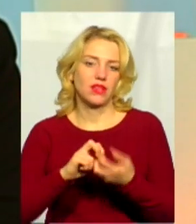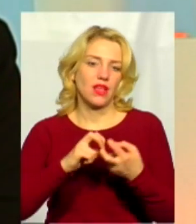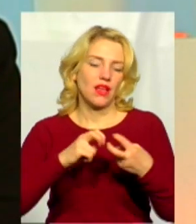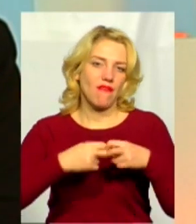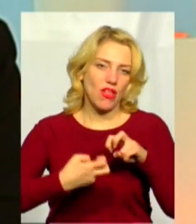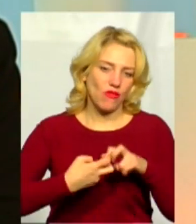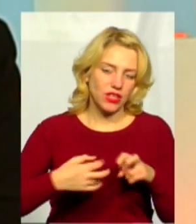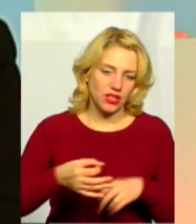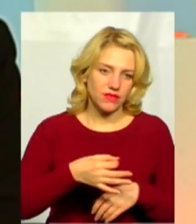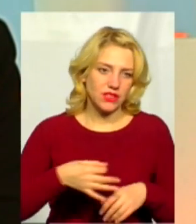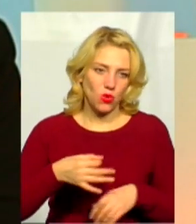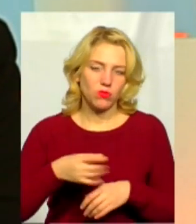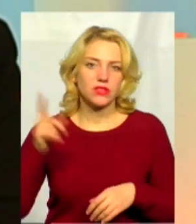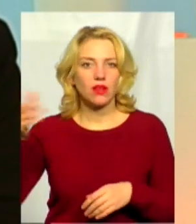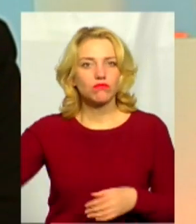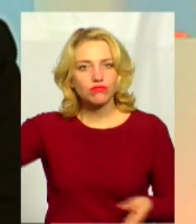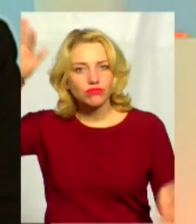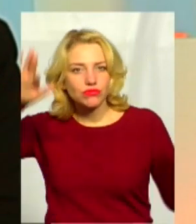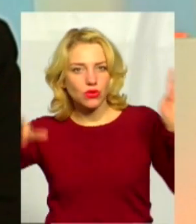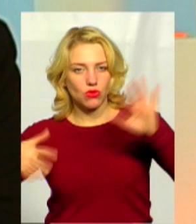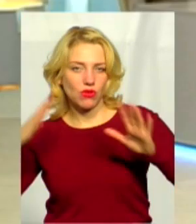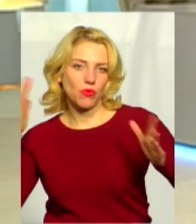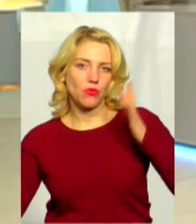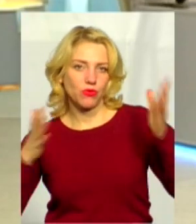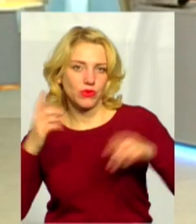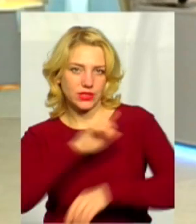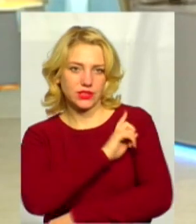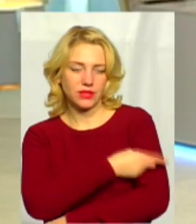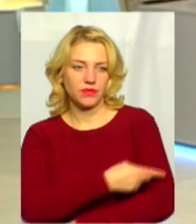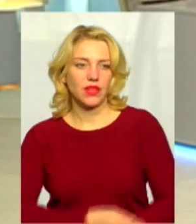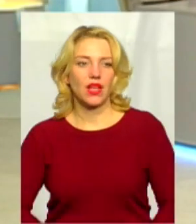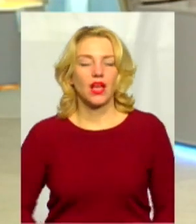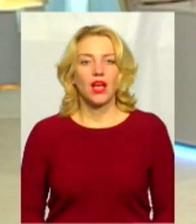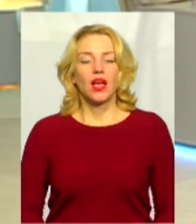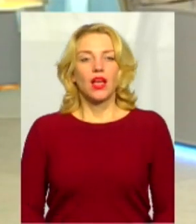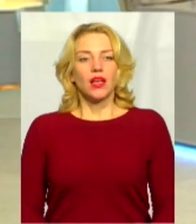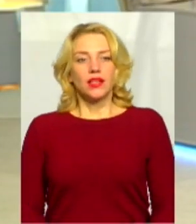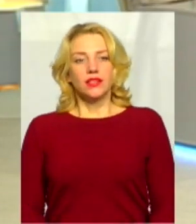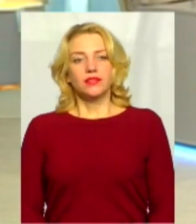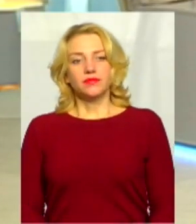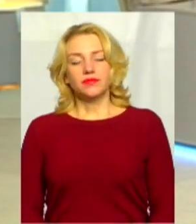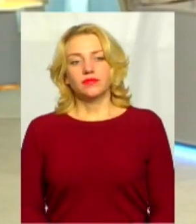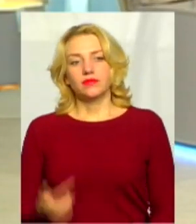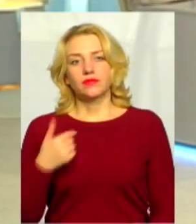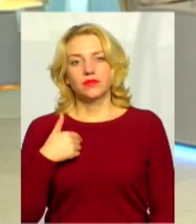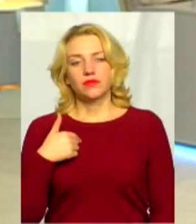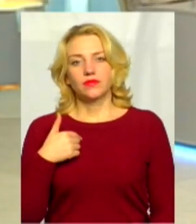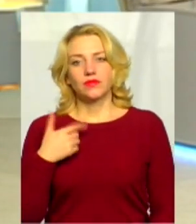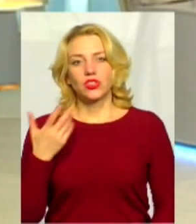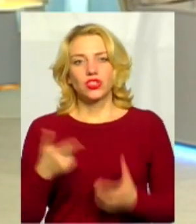область, де є гори, височини і більше вітер. А є уявлення про терміни, коли це може зіститись? можу зорієнтувати вас.